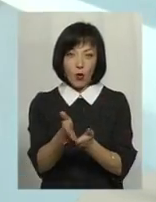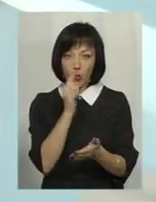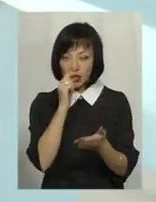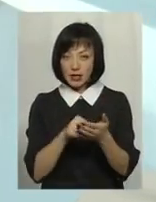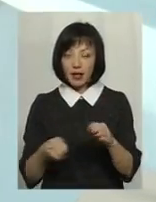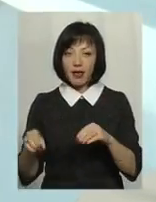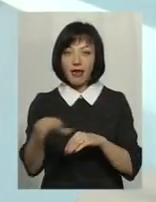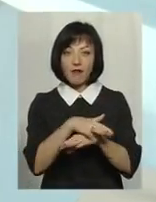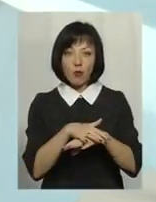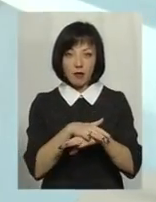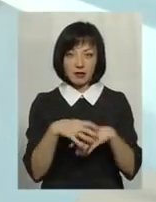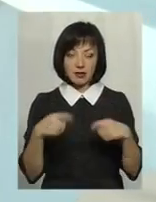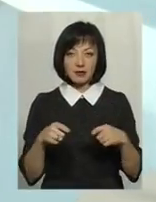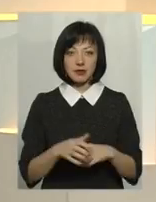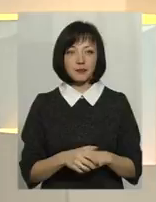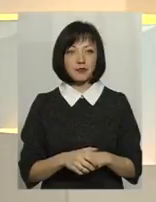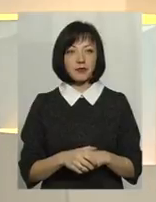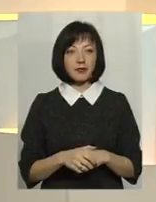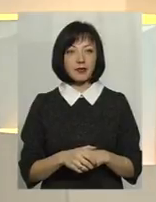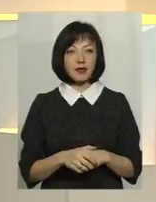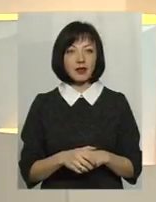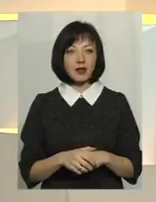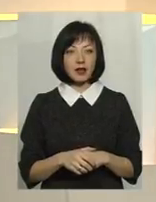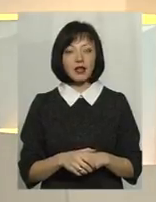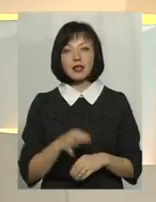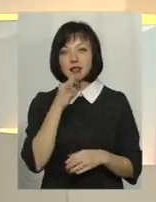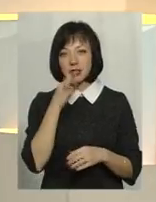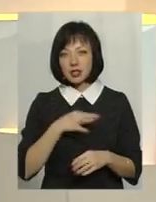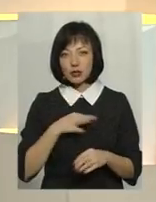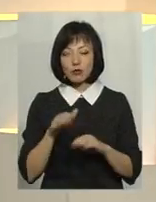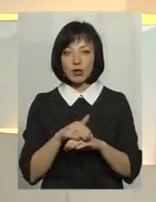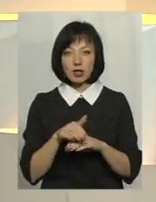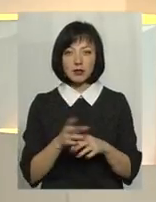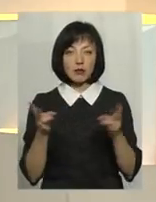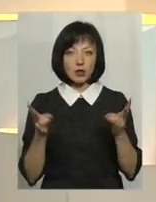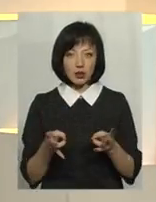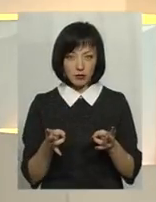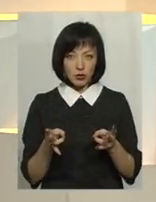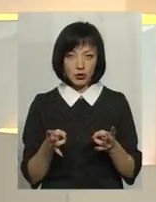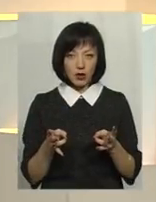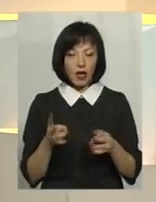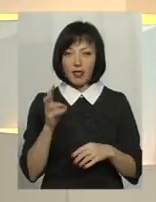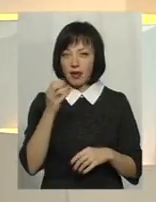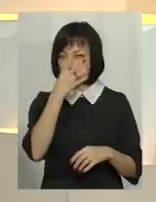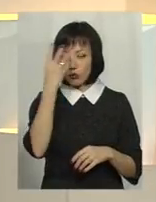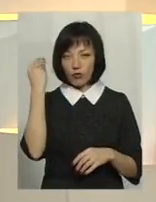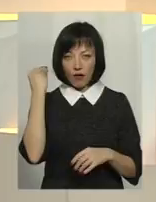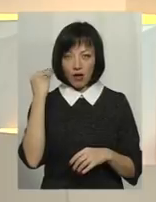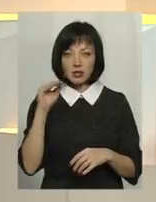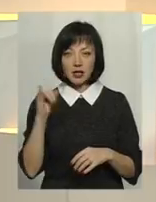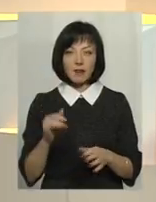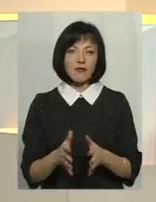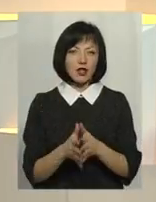Скажіть, будь ласка, разом з тим, потрібно не забувати, що і